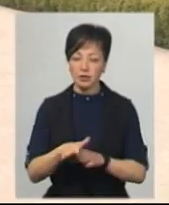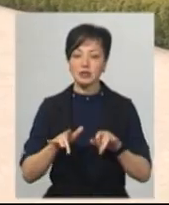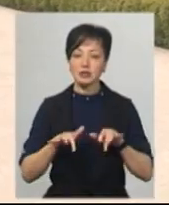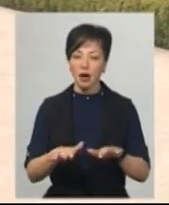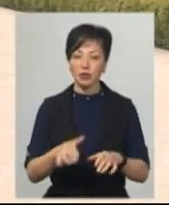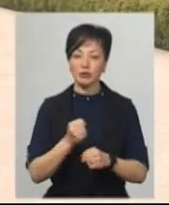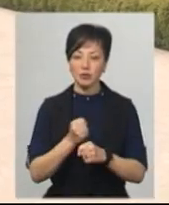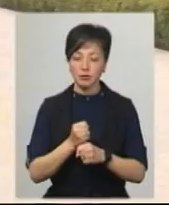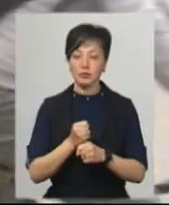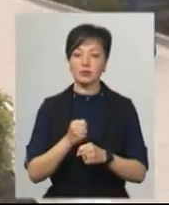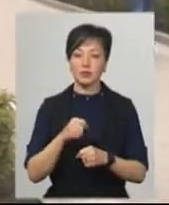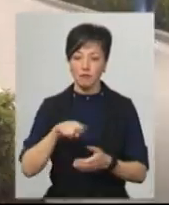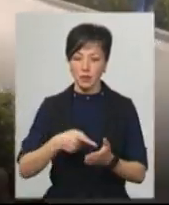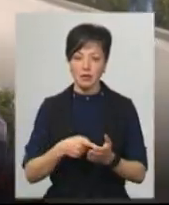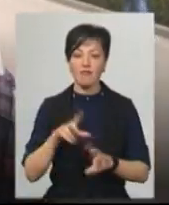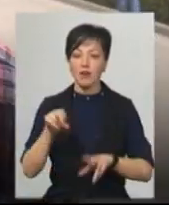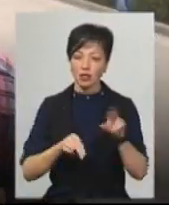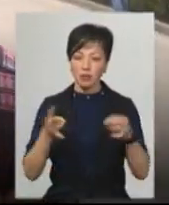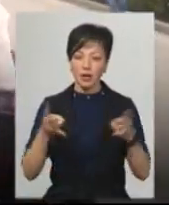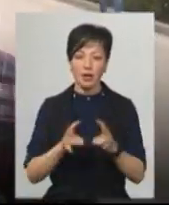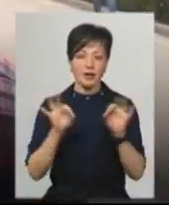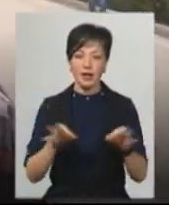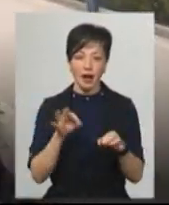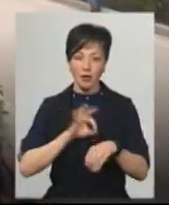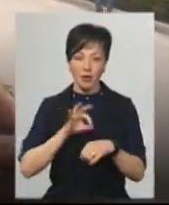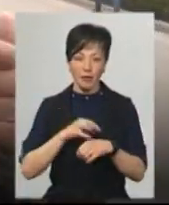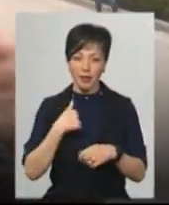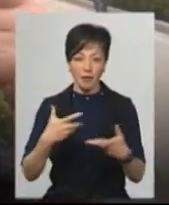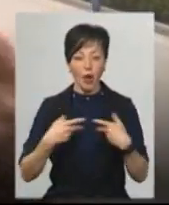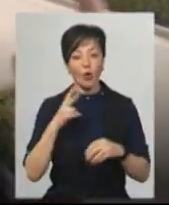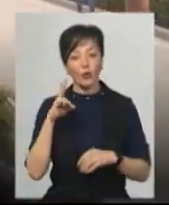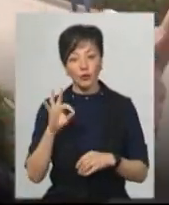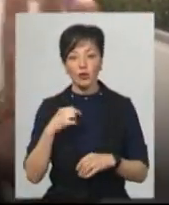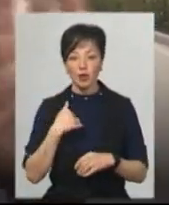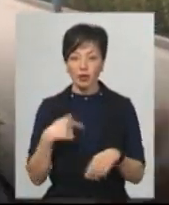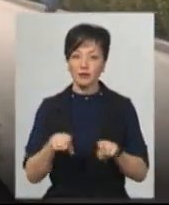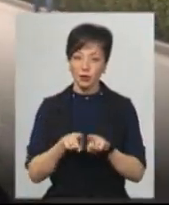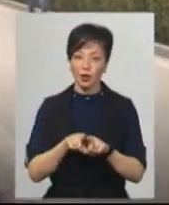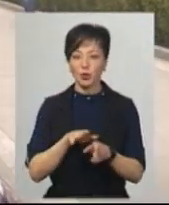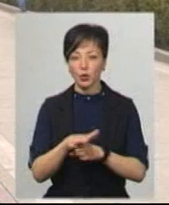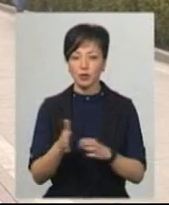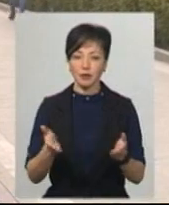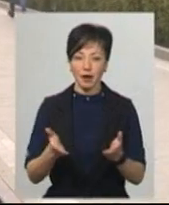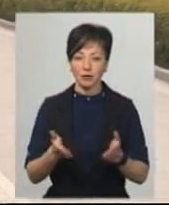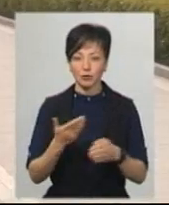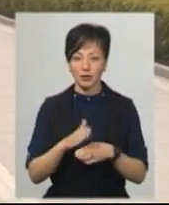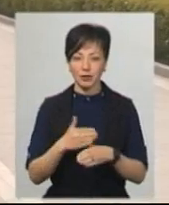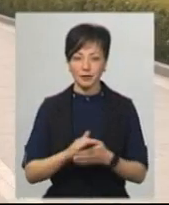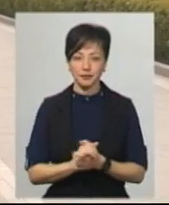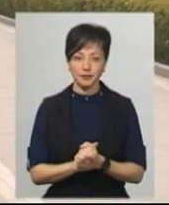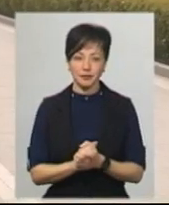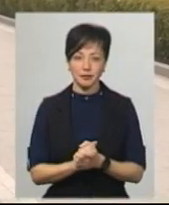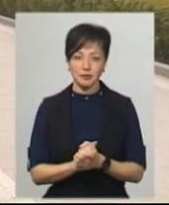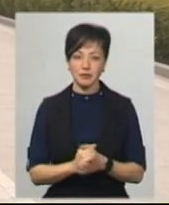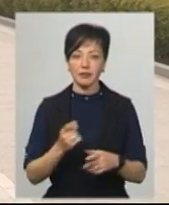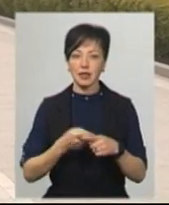вживають у місті, вважає доцільними. Ніяка болячка мене не візьме, але я все одно дотримую, хоч як потихеньку. Але